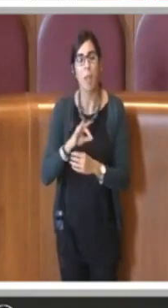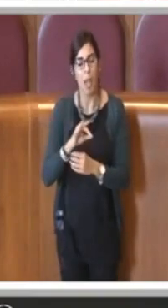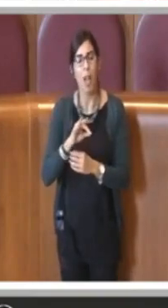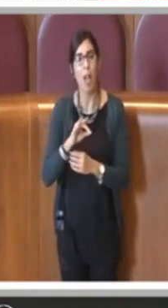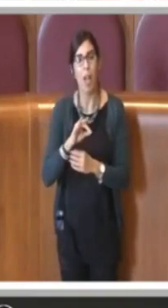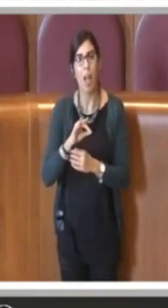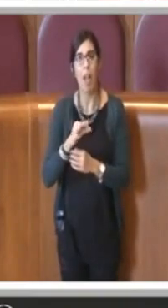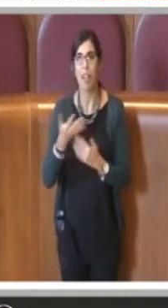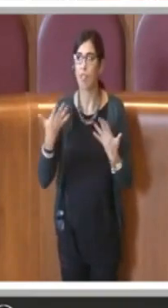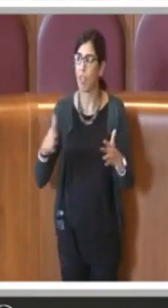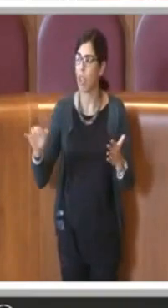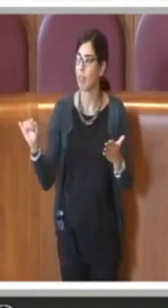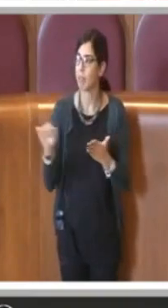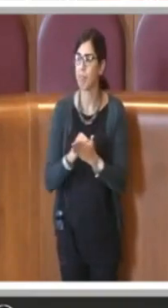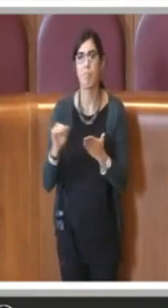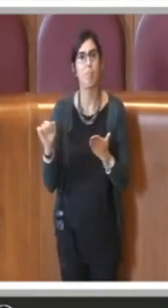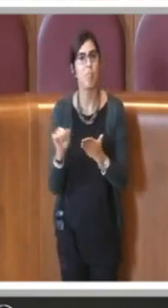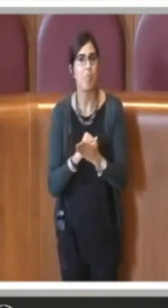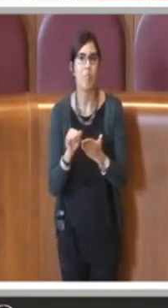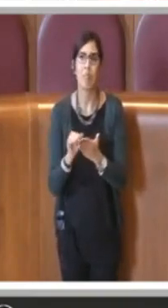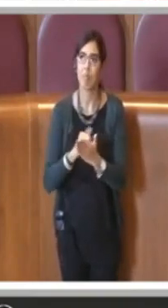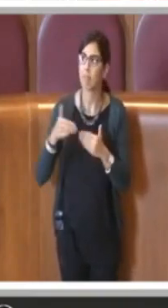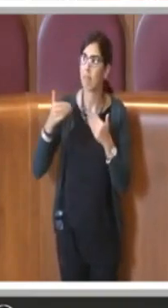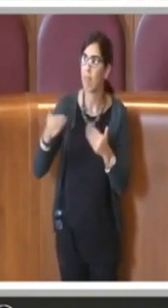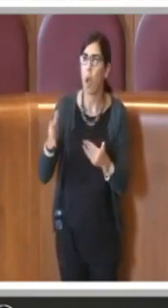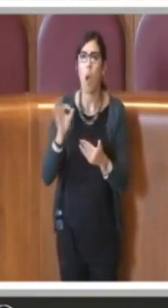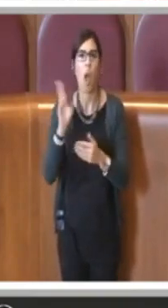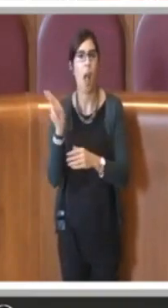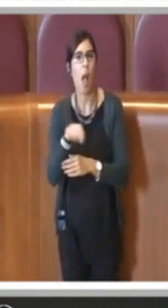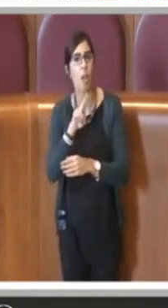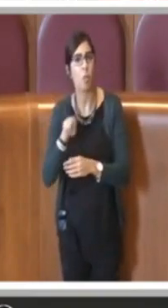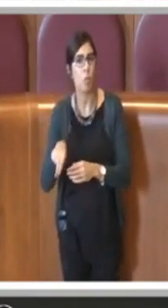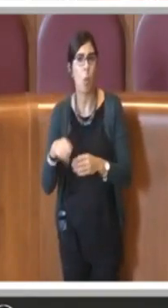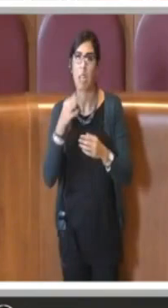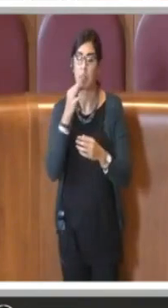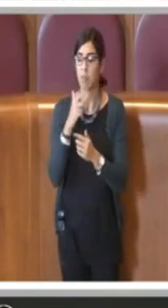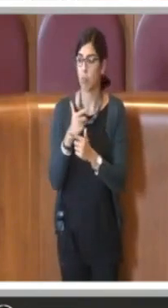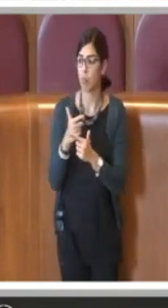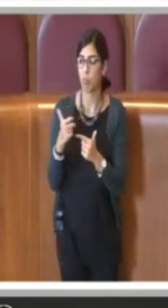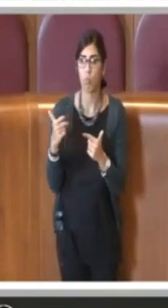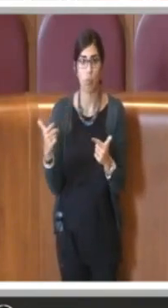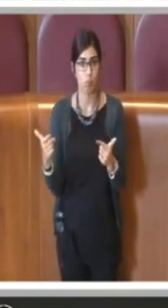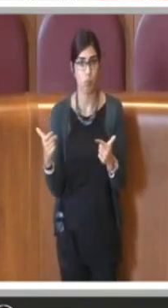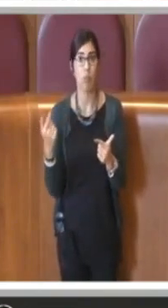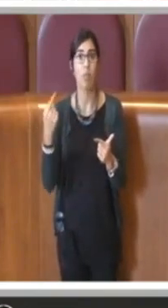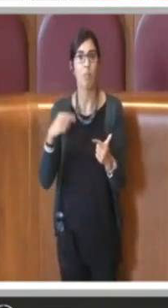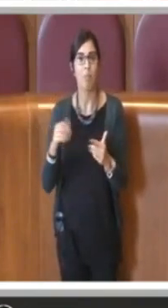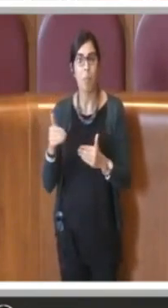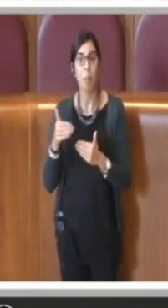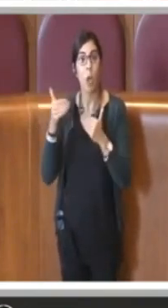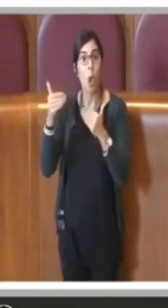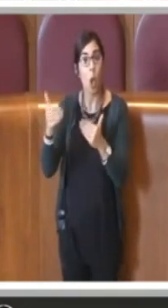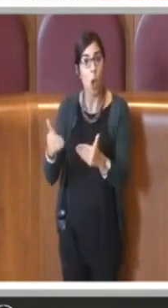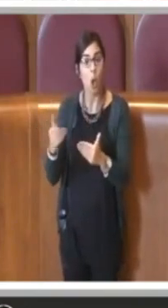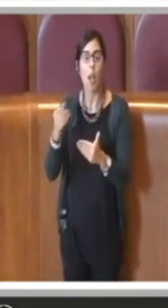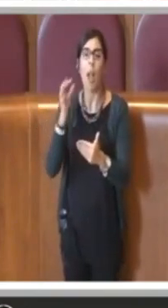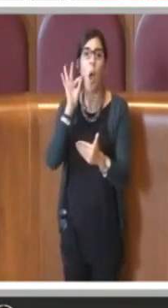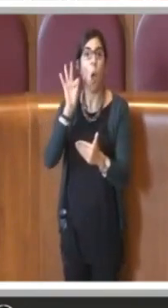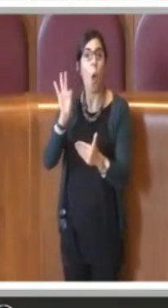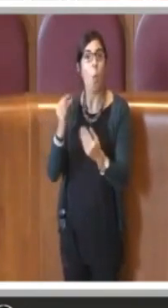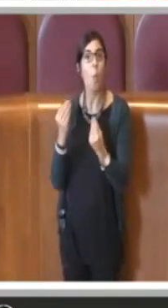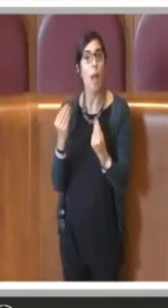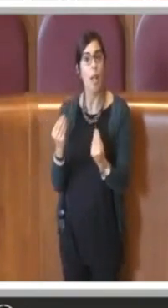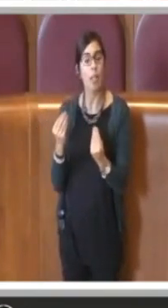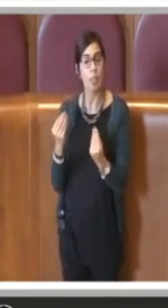cancellati, rinviati o annullati quindi l'obiettivo con questa proroga è consentire